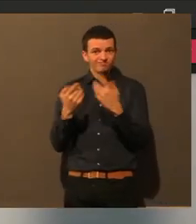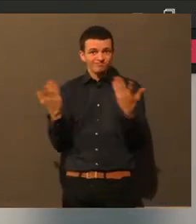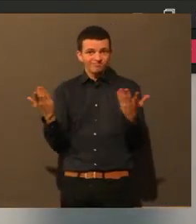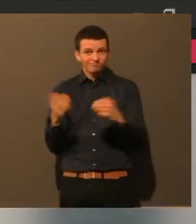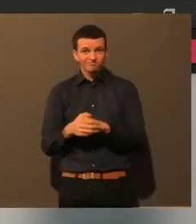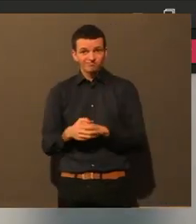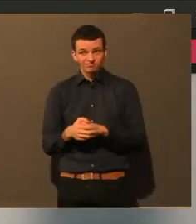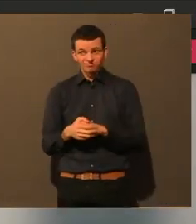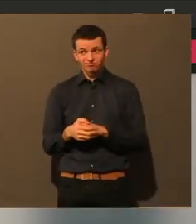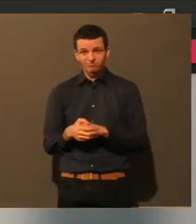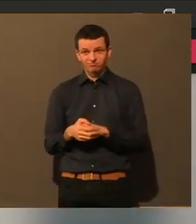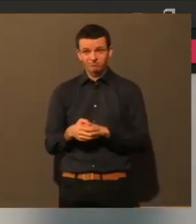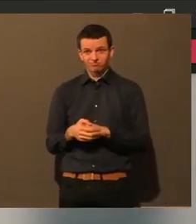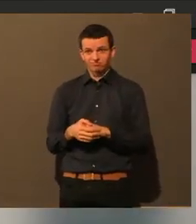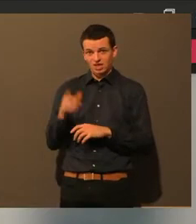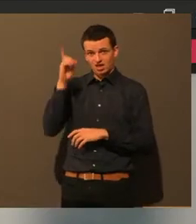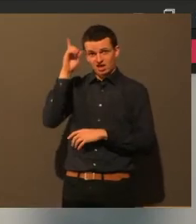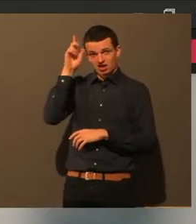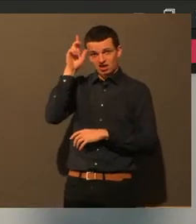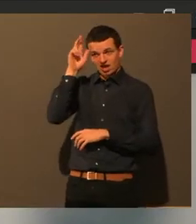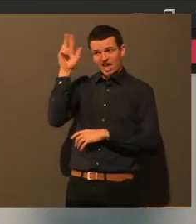Herr Dombrovski hat sich nochmal gemeldet.